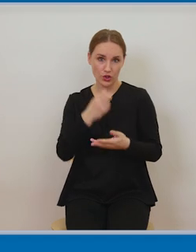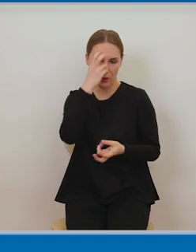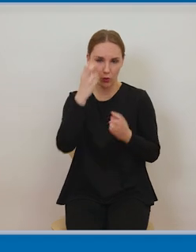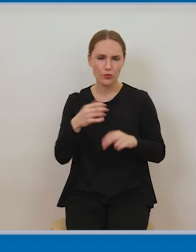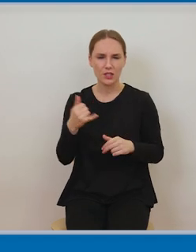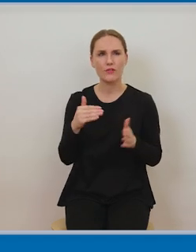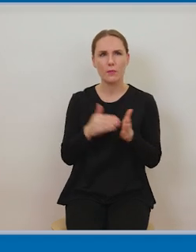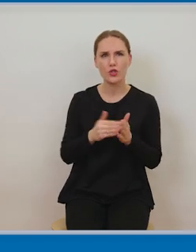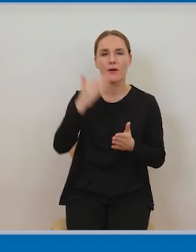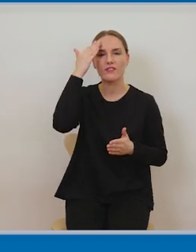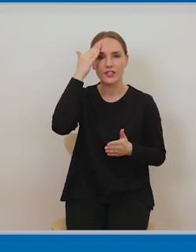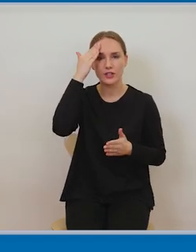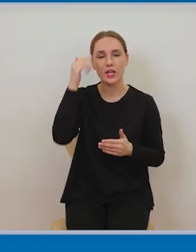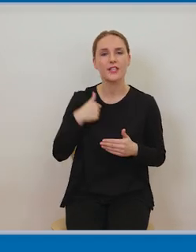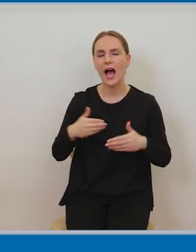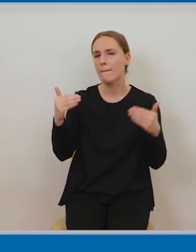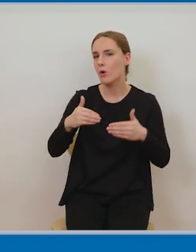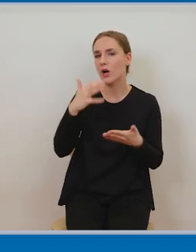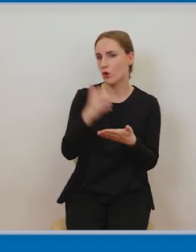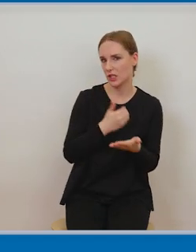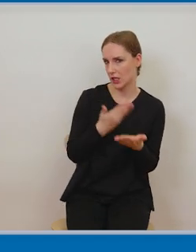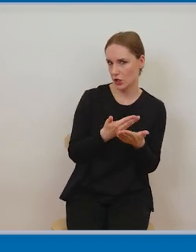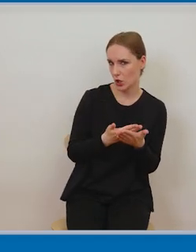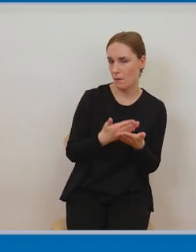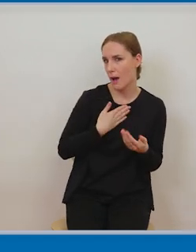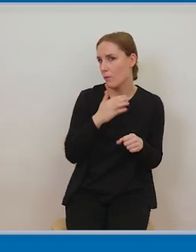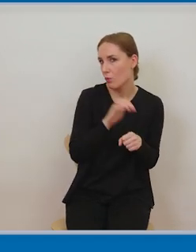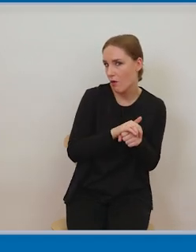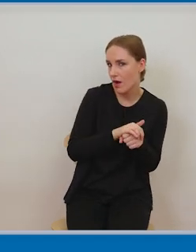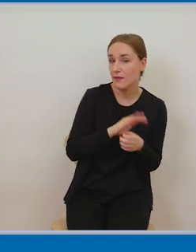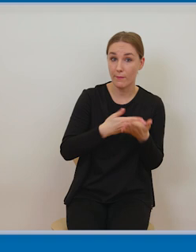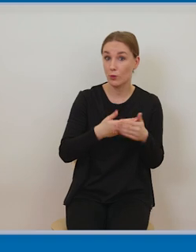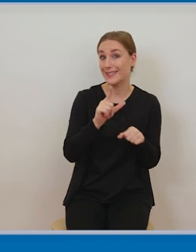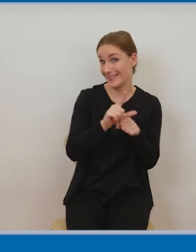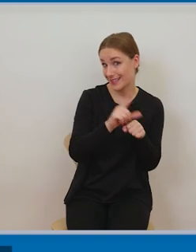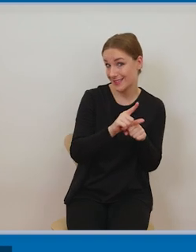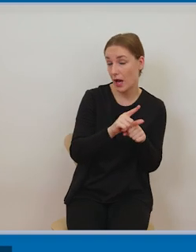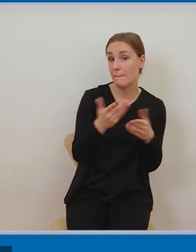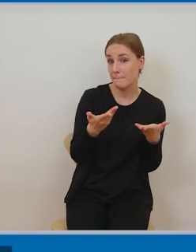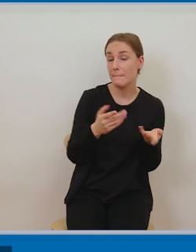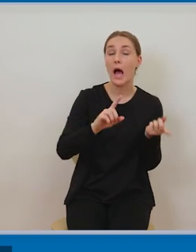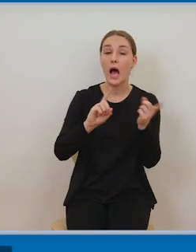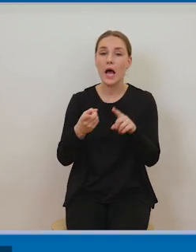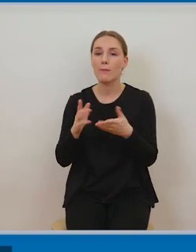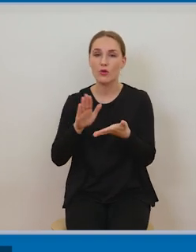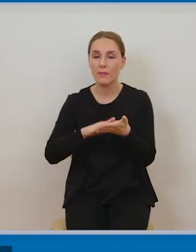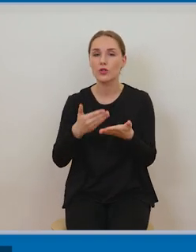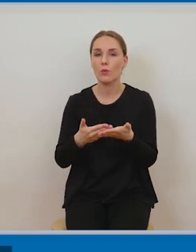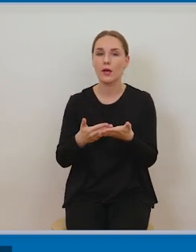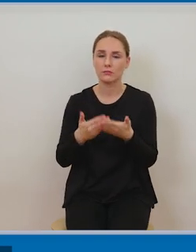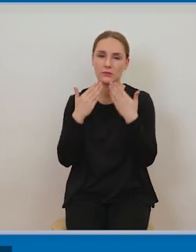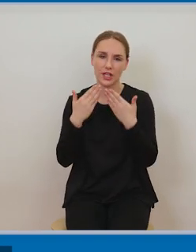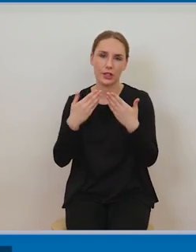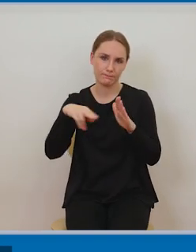licencyjnej najczęściej, czy też umowy, czy też na podstawie właśnie przepisów o dozwolonym użytku. I my za chwilę będziemy mówić o tych